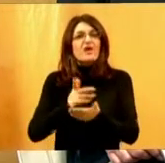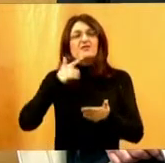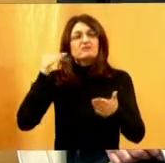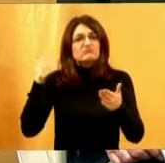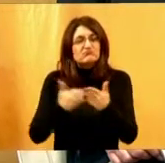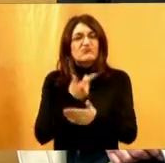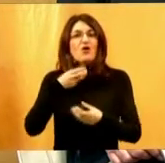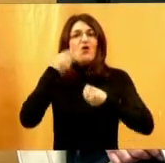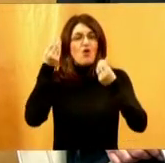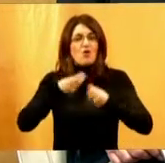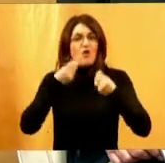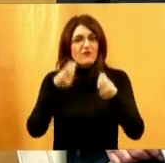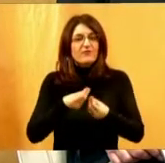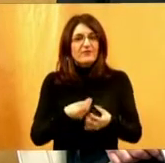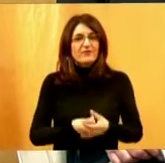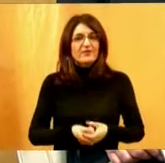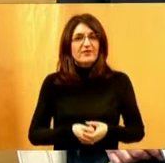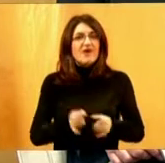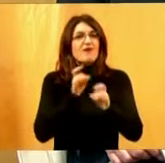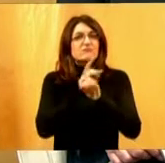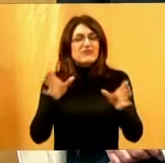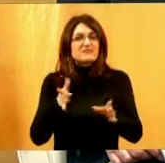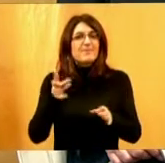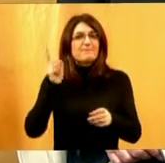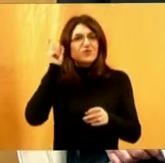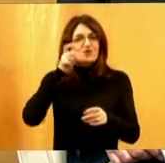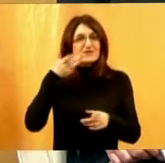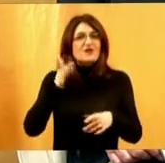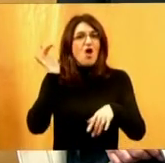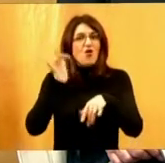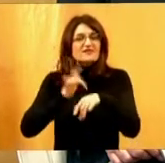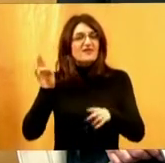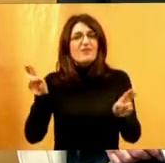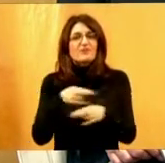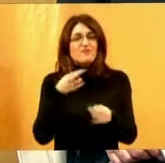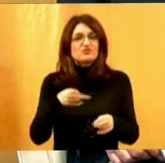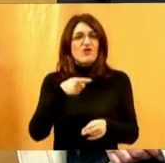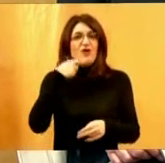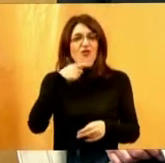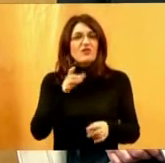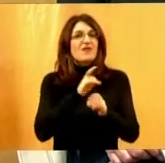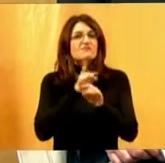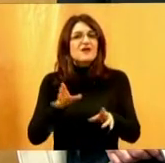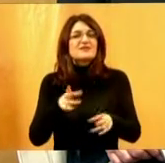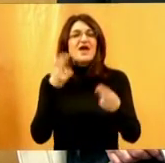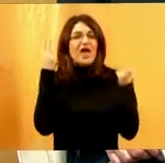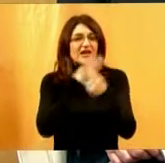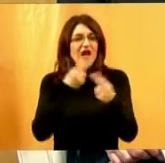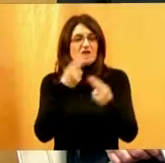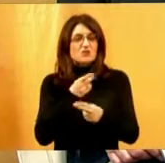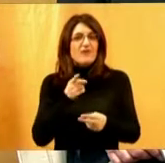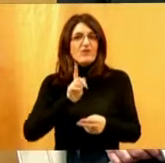govoriti, jer bez socijalne osjetljivosti ne možemo govoriti ni bez stvarnog razumijevanja